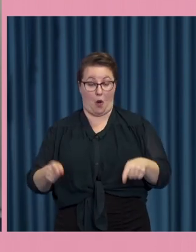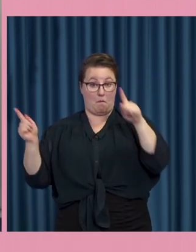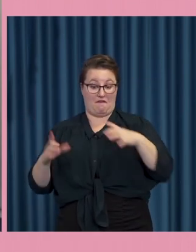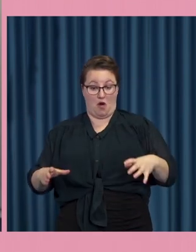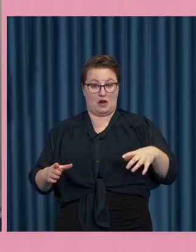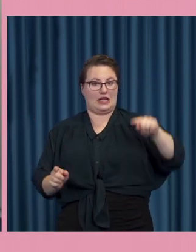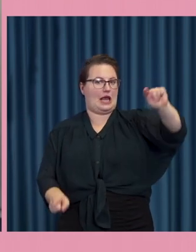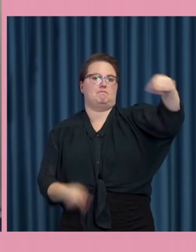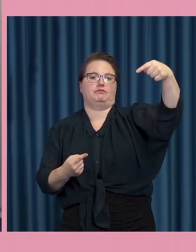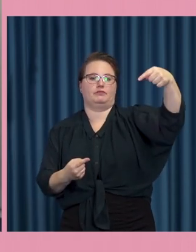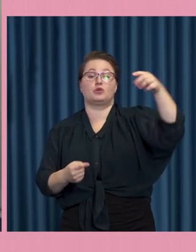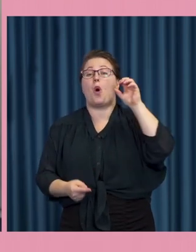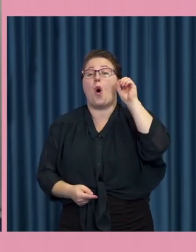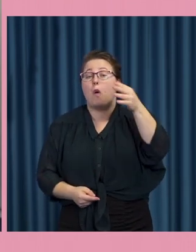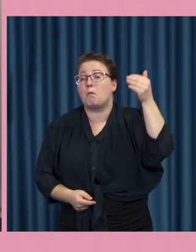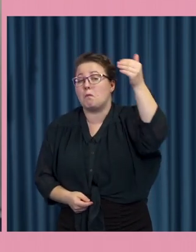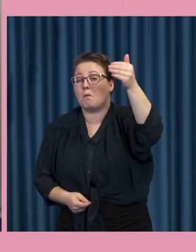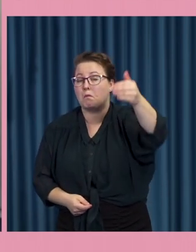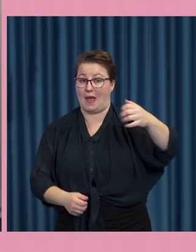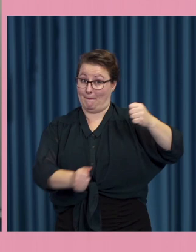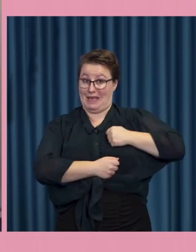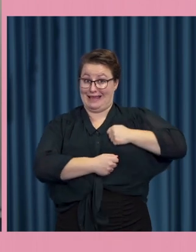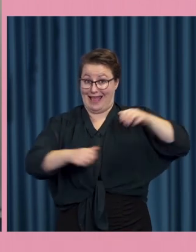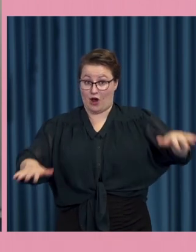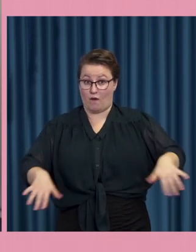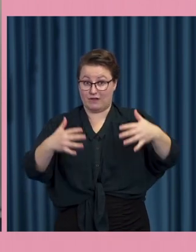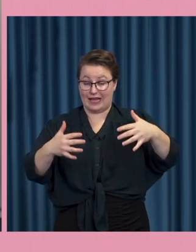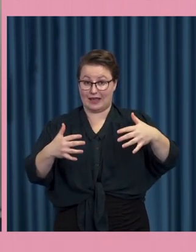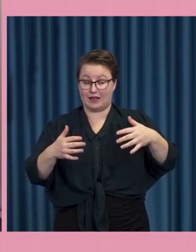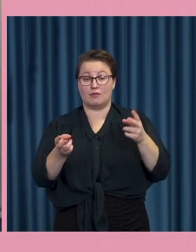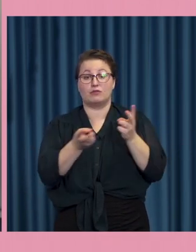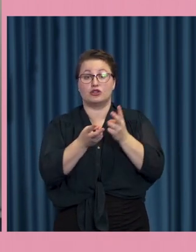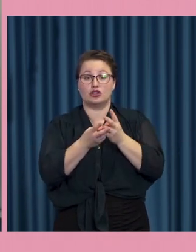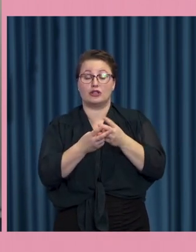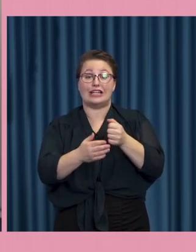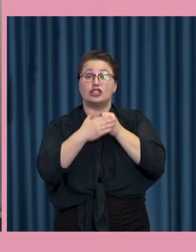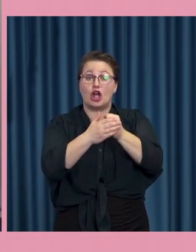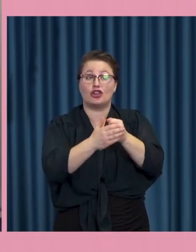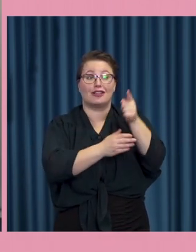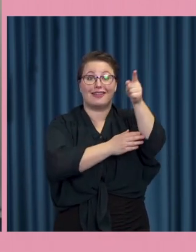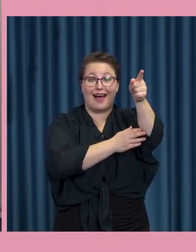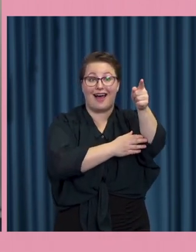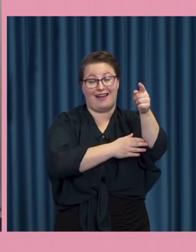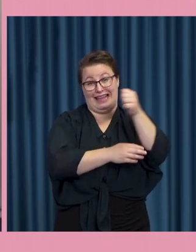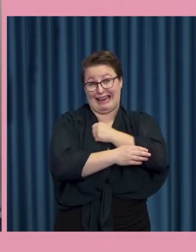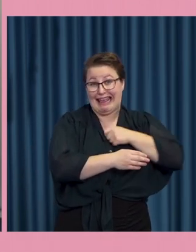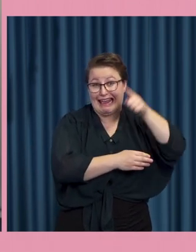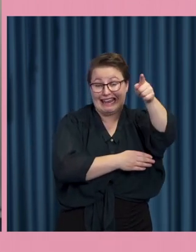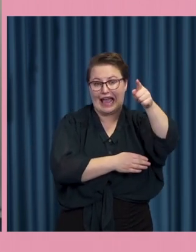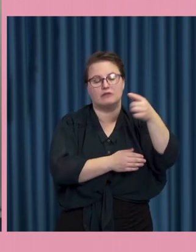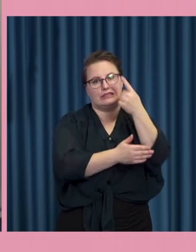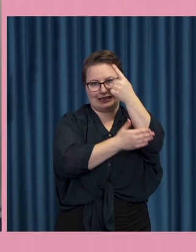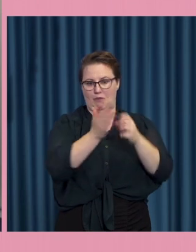konflikt, en militär konflikt då skulle ju uppslutningen bakom de styrande och bakom regeringen vara sämre än